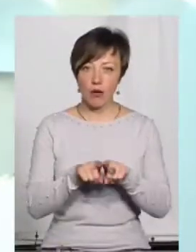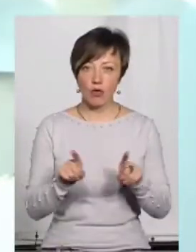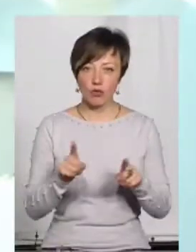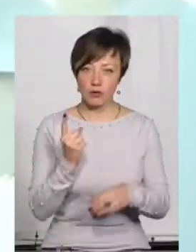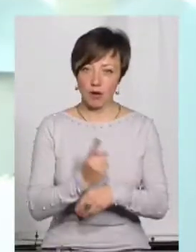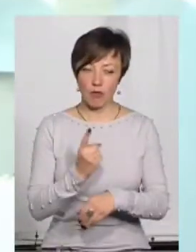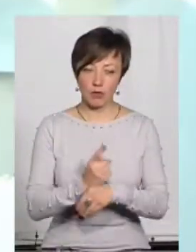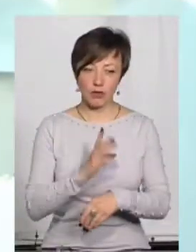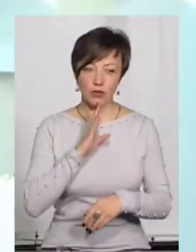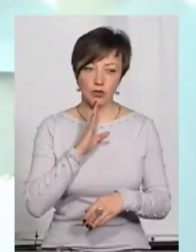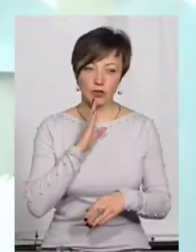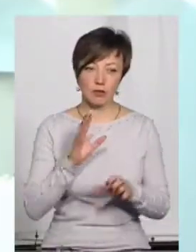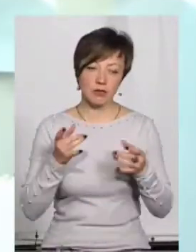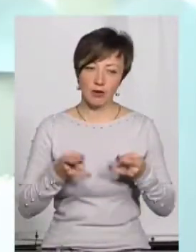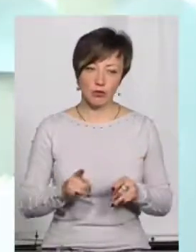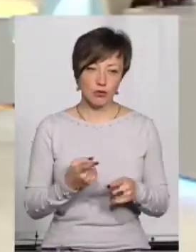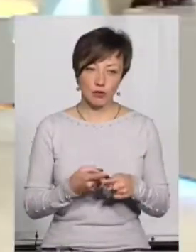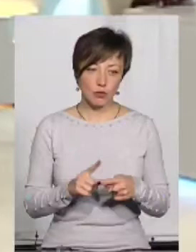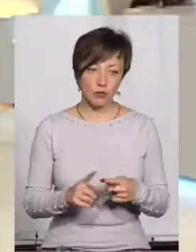щоб заборонити жінкам народжувати.